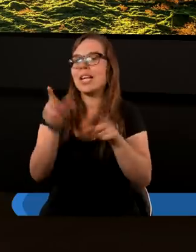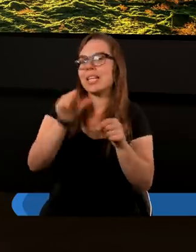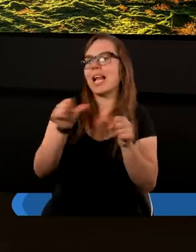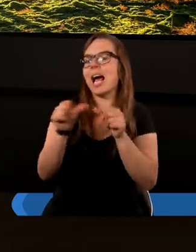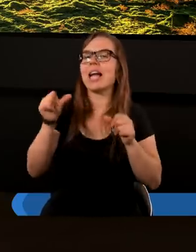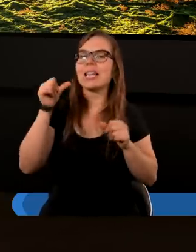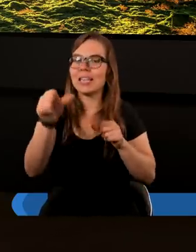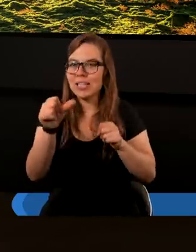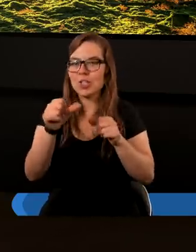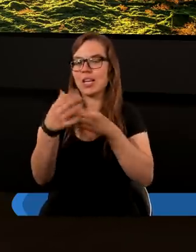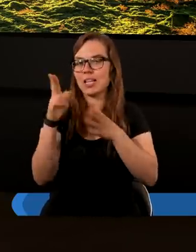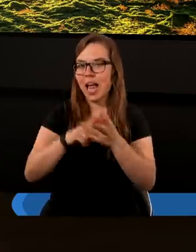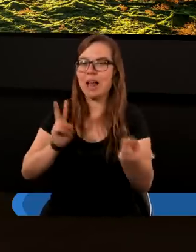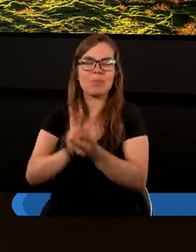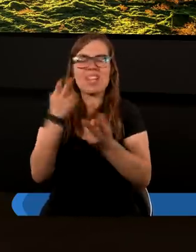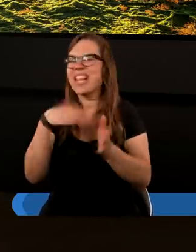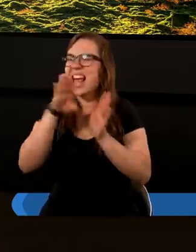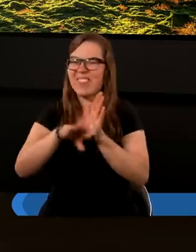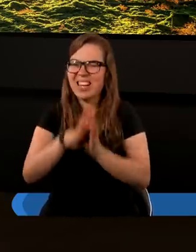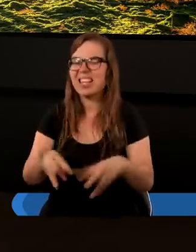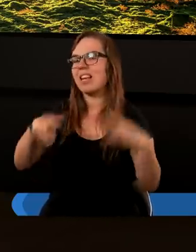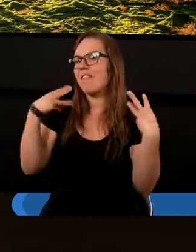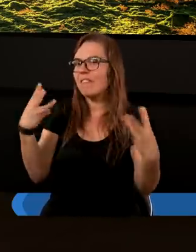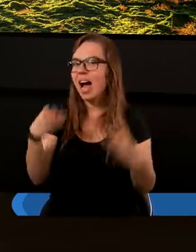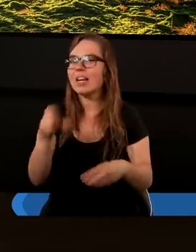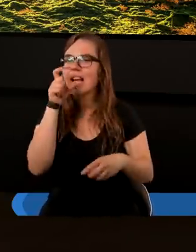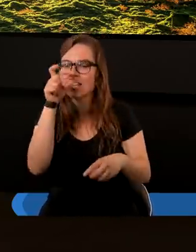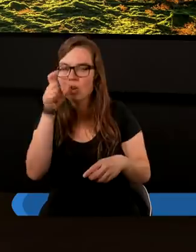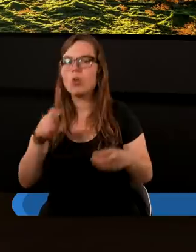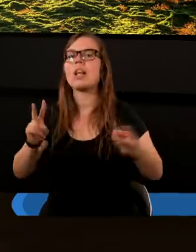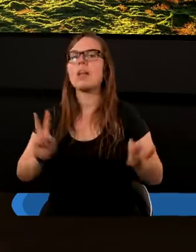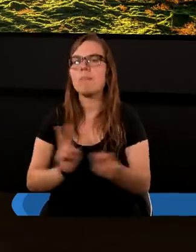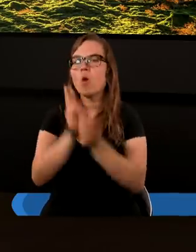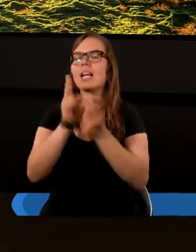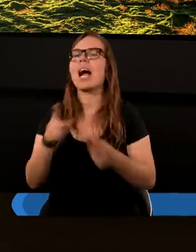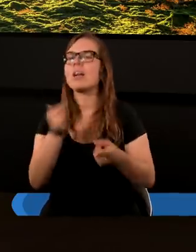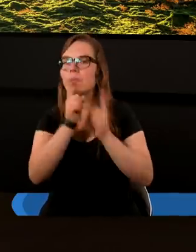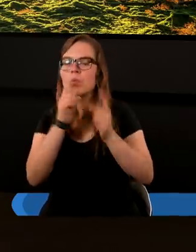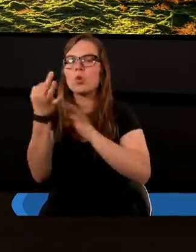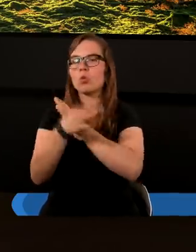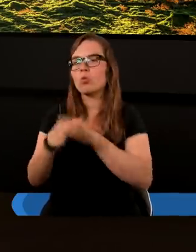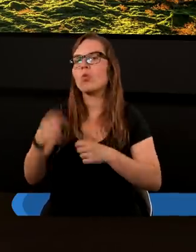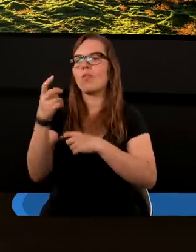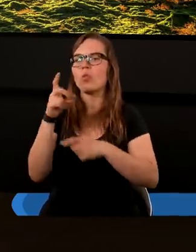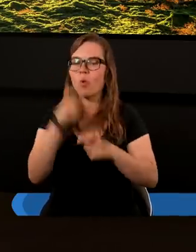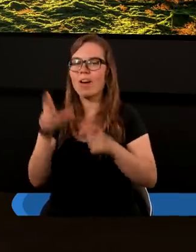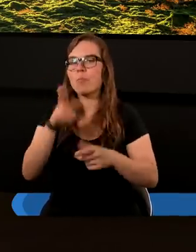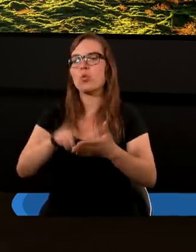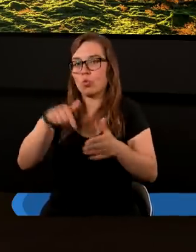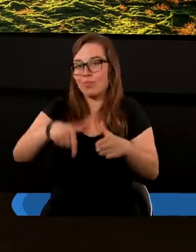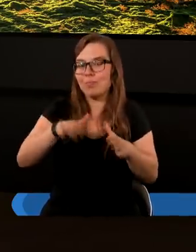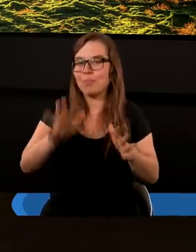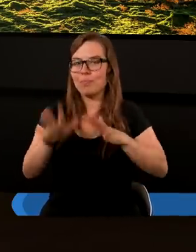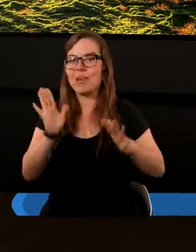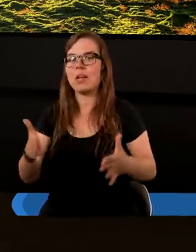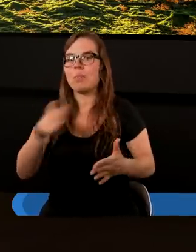to następne niezwykle istotne, ważne studium, które na tym miejscu